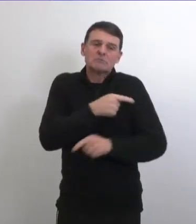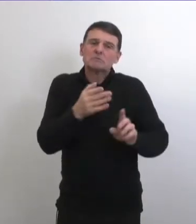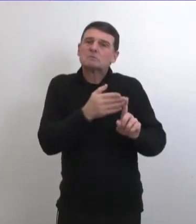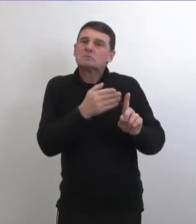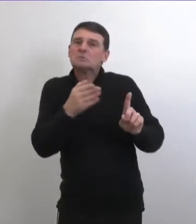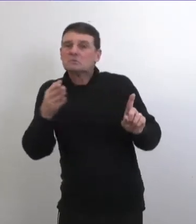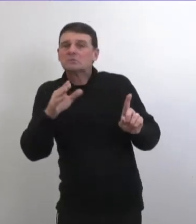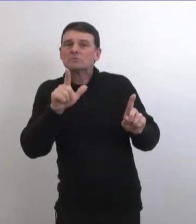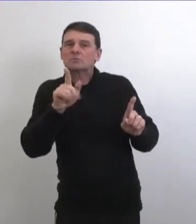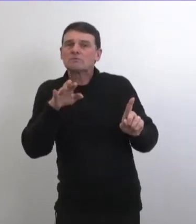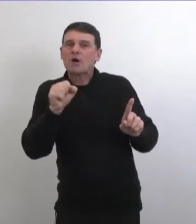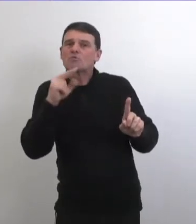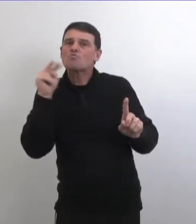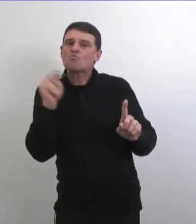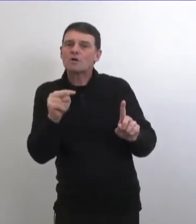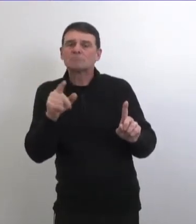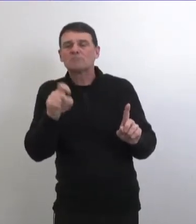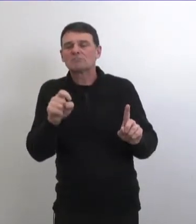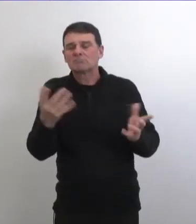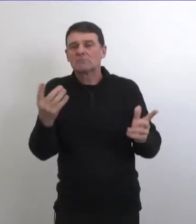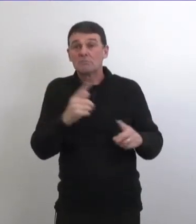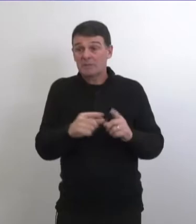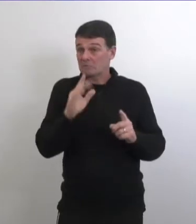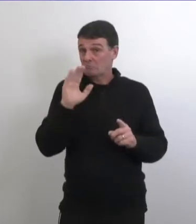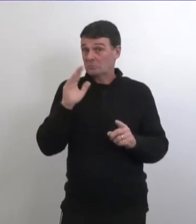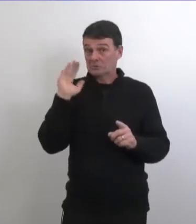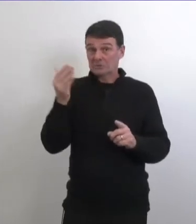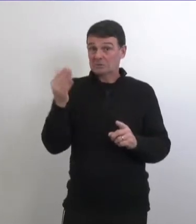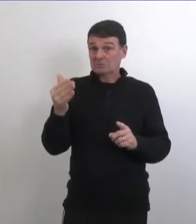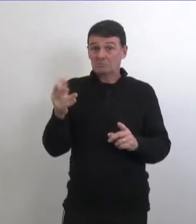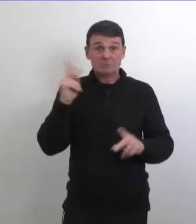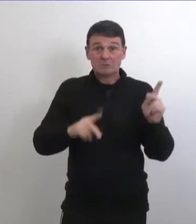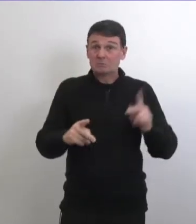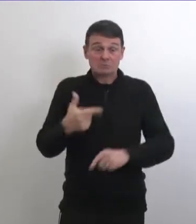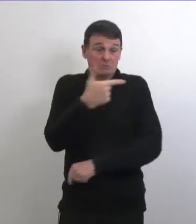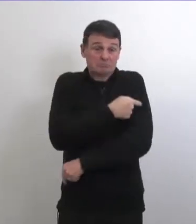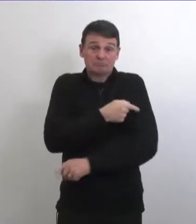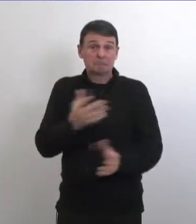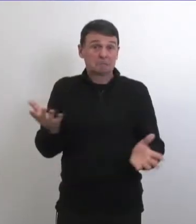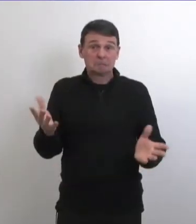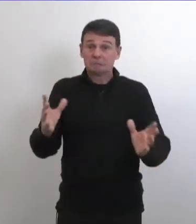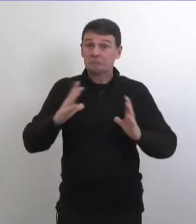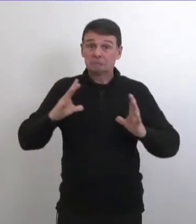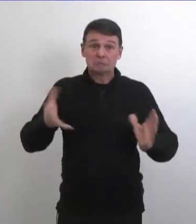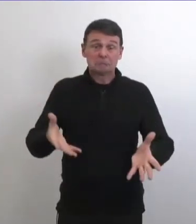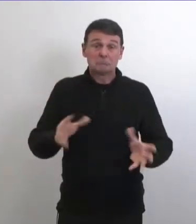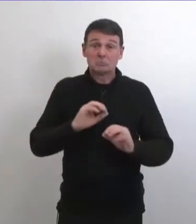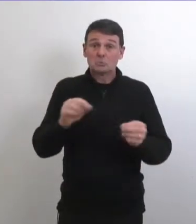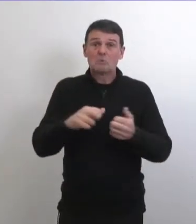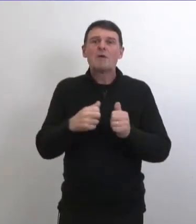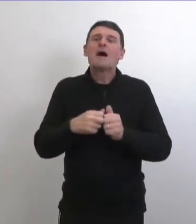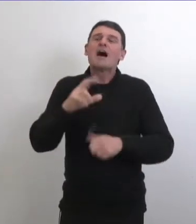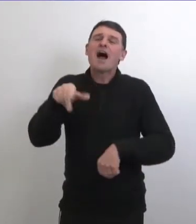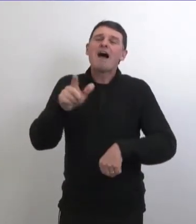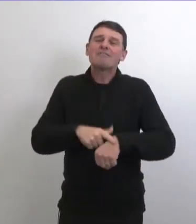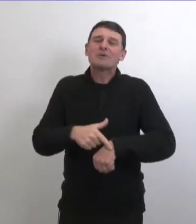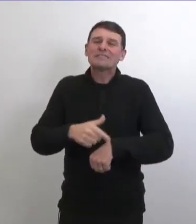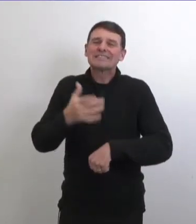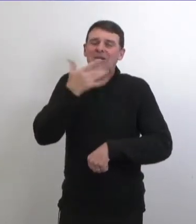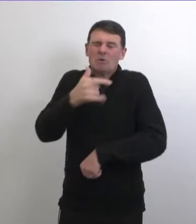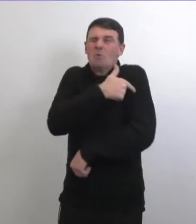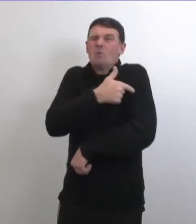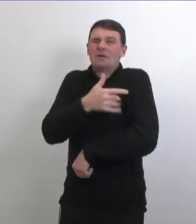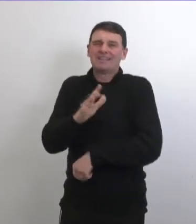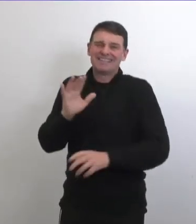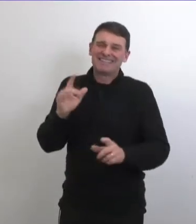évidence ça pourrait prendre 24 heures pour se développer mais de manière réaliste je crois que la majorité des gens tolèrent très bien le